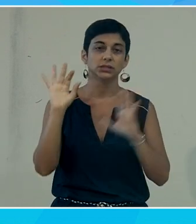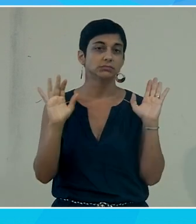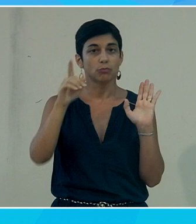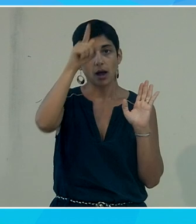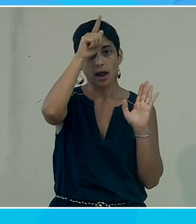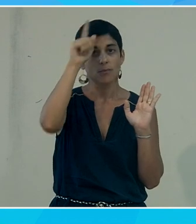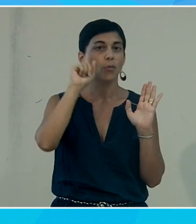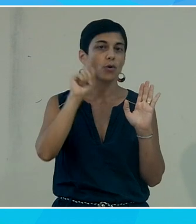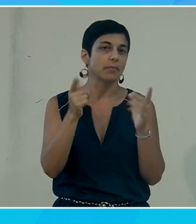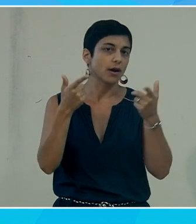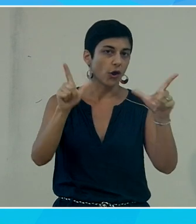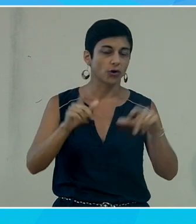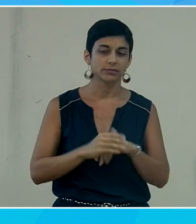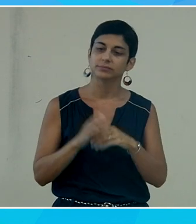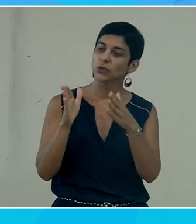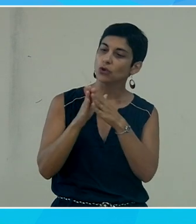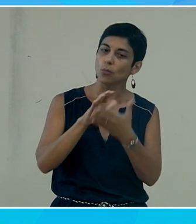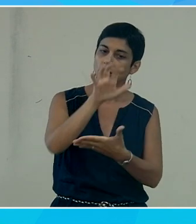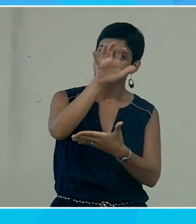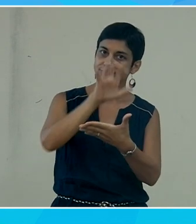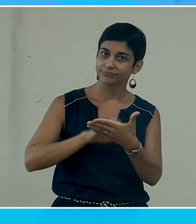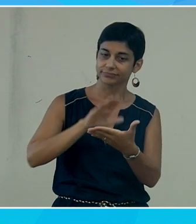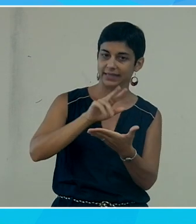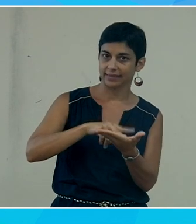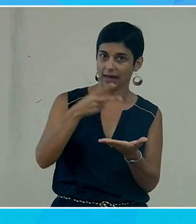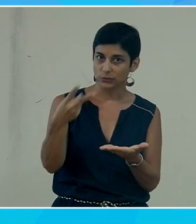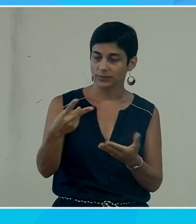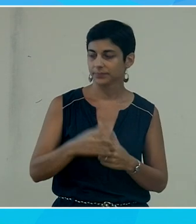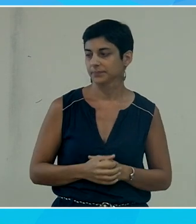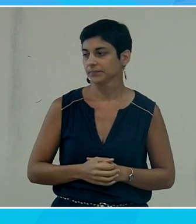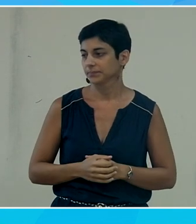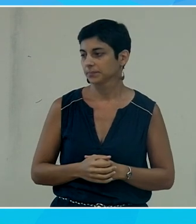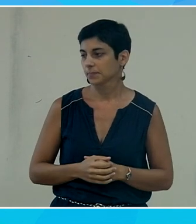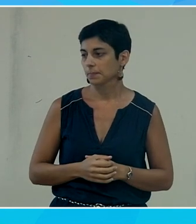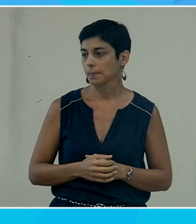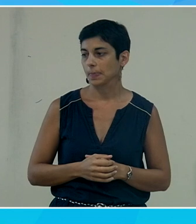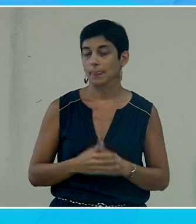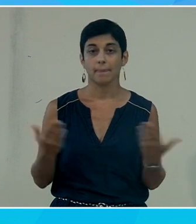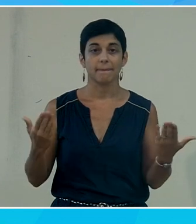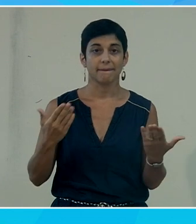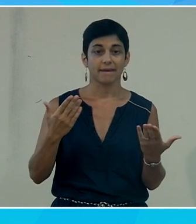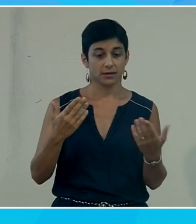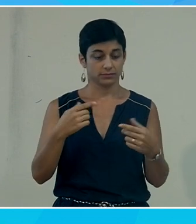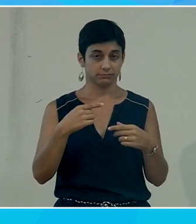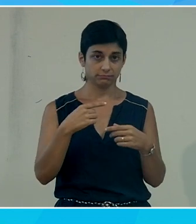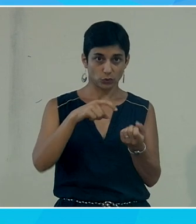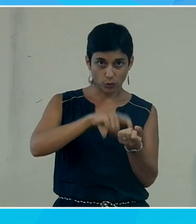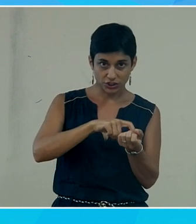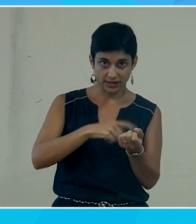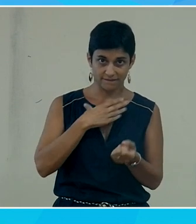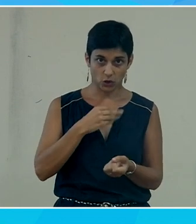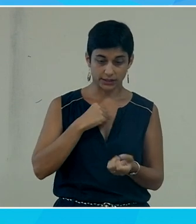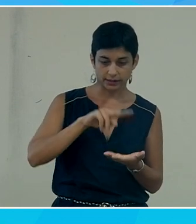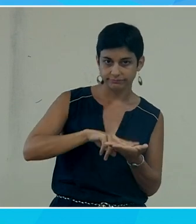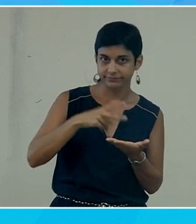pourquoi pas et je vais lui demander de traduire le document donc là je passe de la version originale à la version traduite